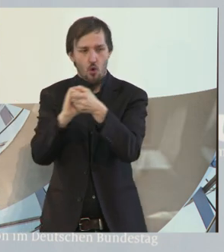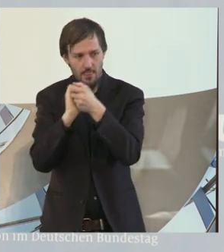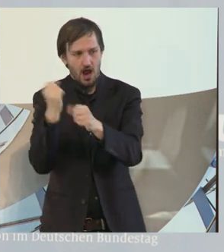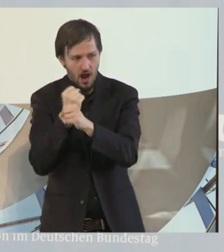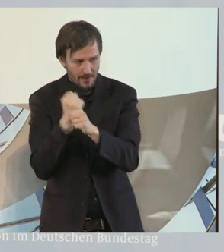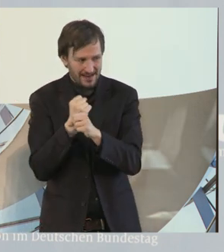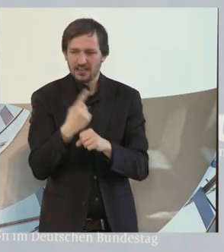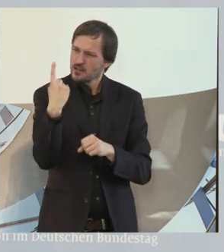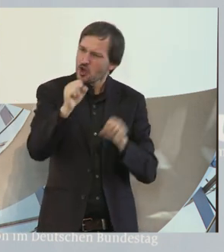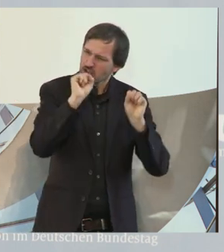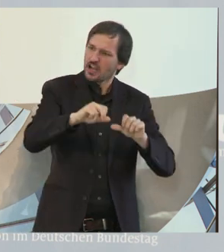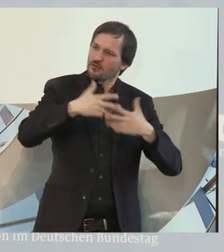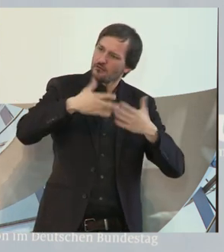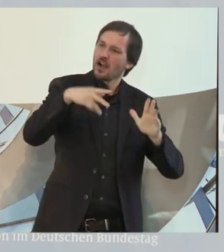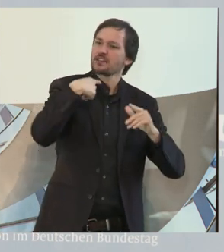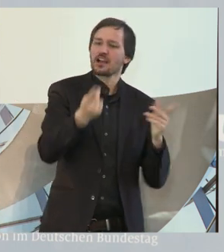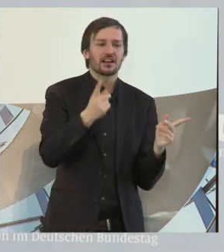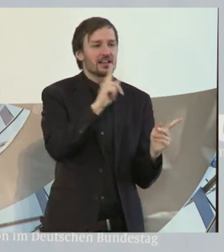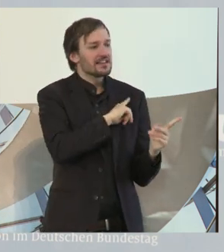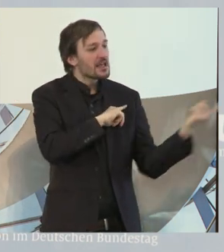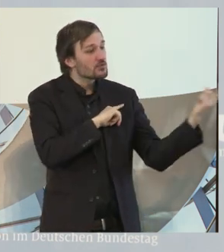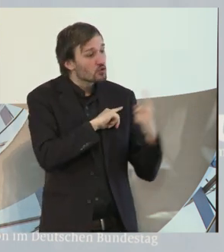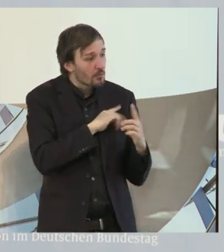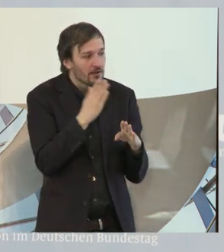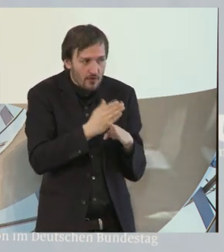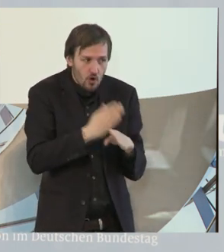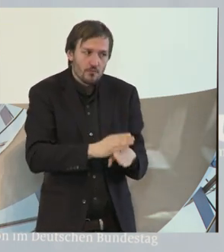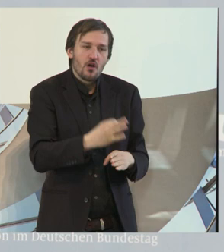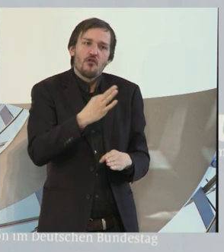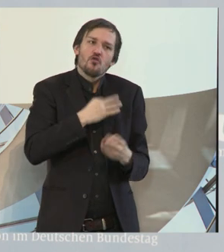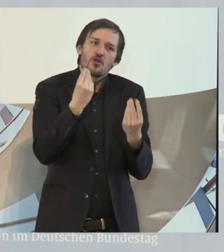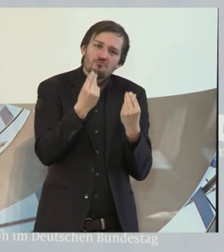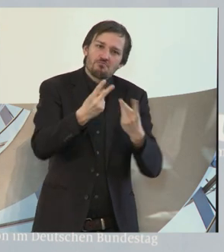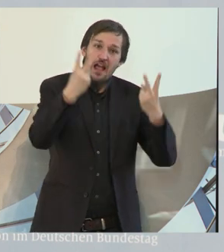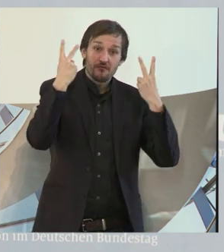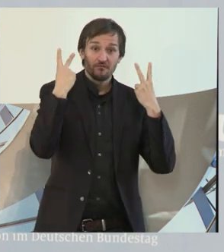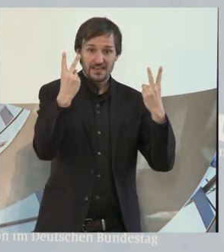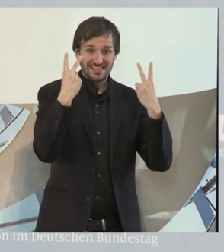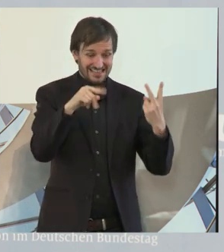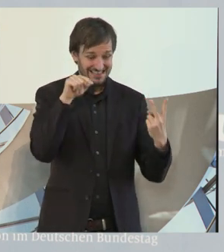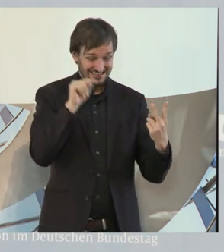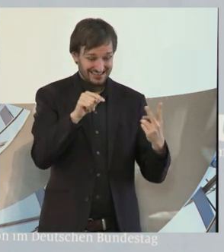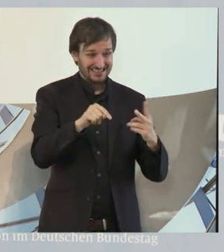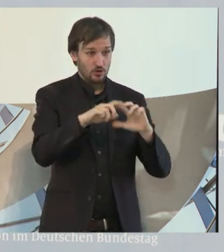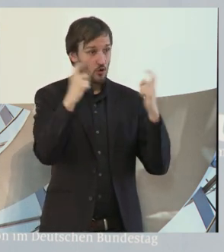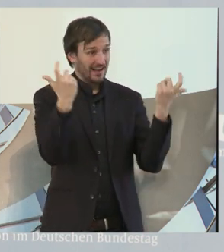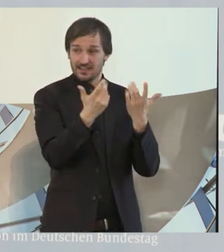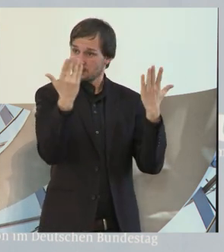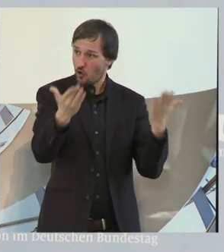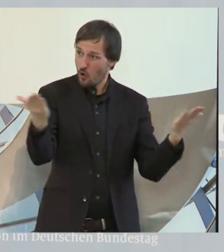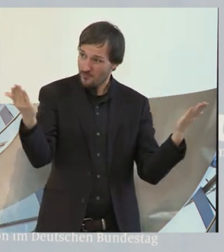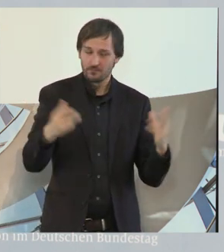vor allen Dingen deshalb gerne gekommen, weil ich es für wichtig halte, dass wir solche Tagungen und Kongresse durchführen.